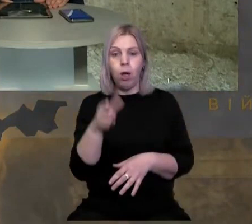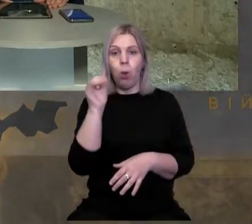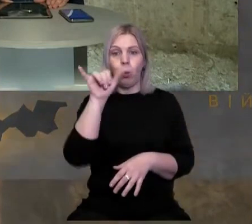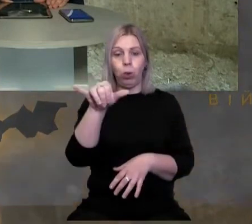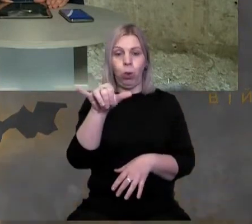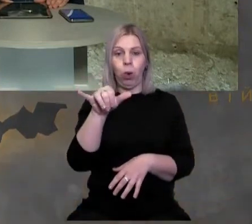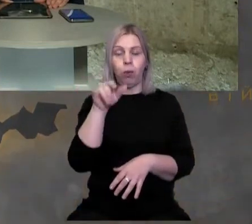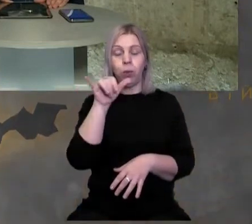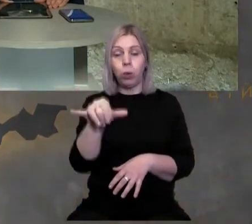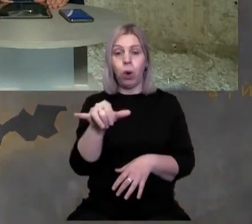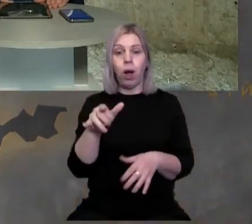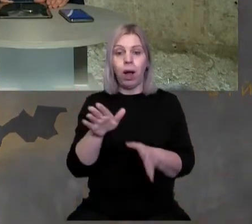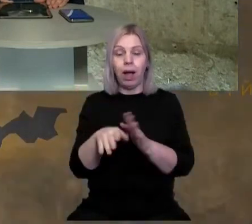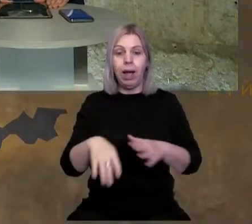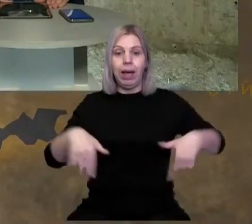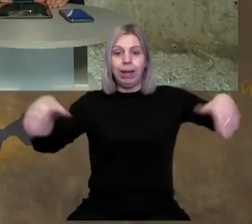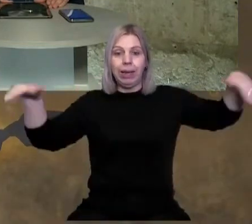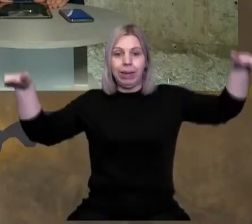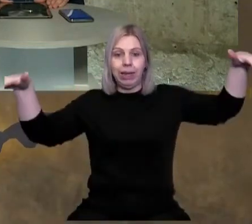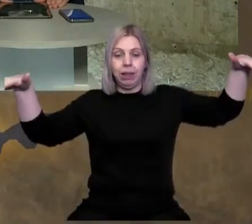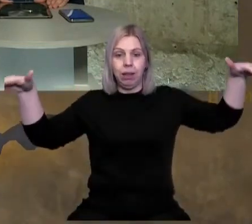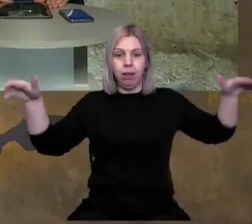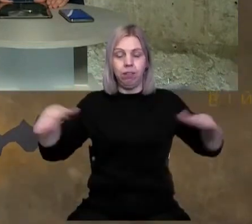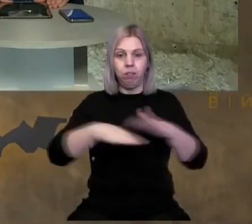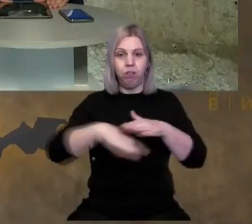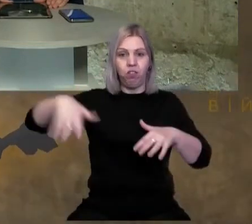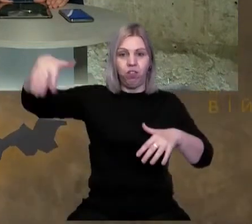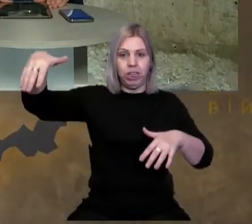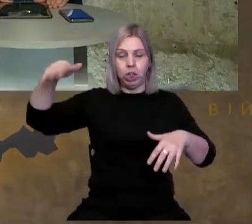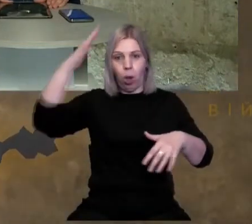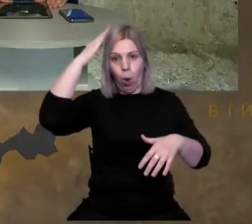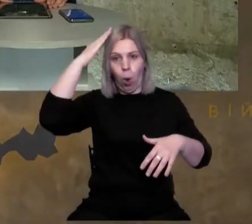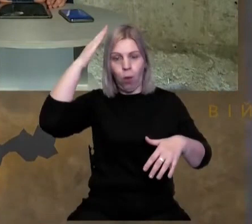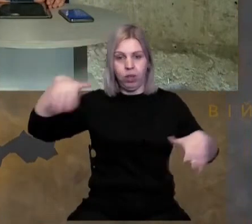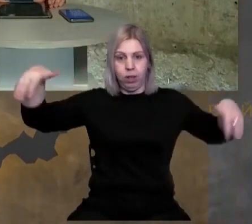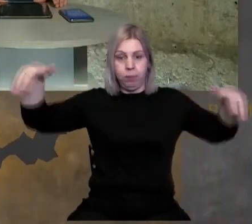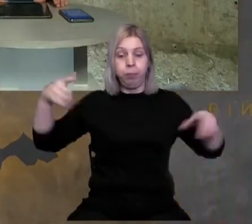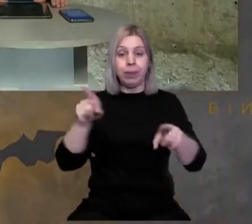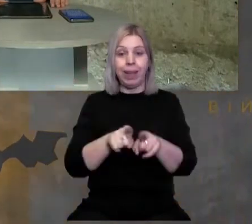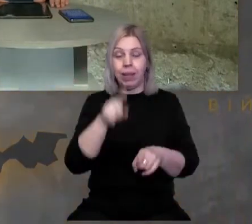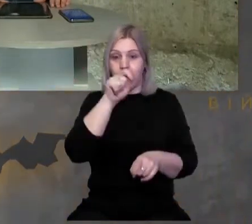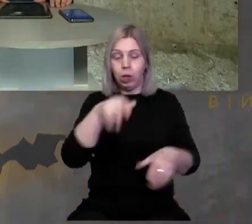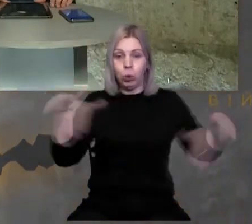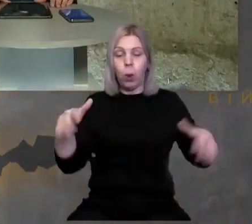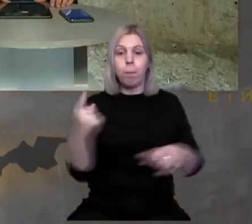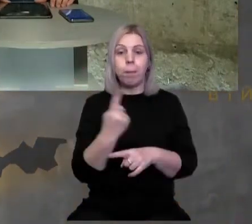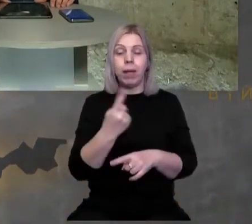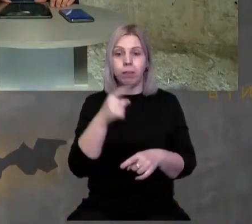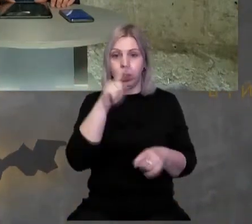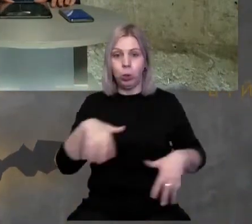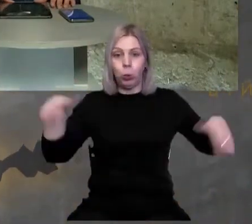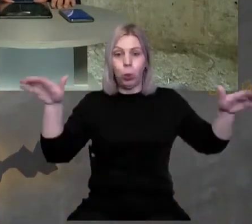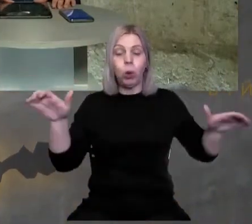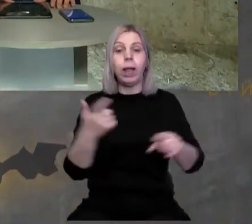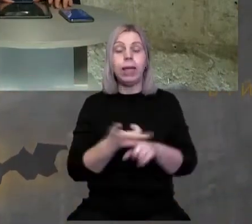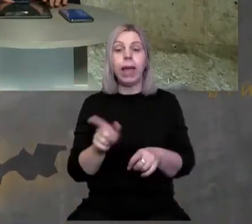в нього крила підняті вищі, вищі голови. Таких Турулів. Перший Турул – це